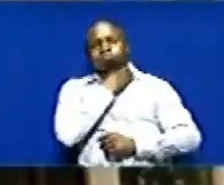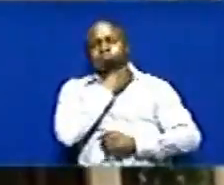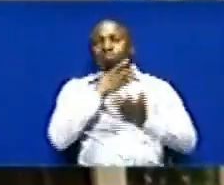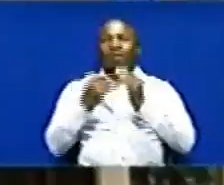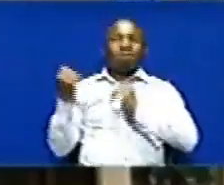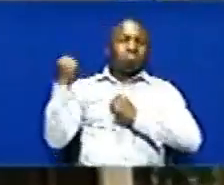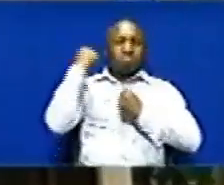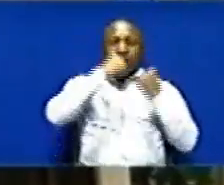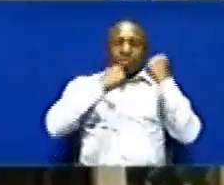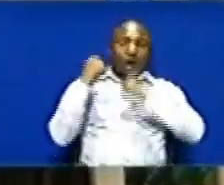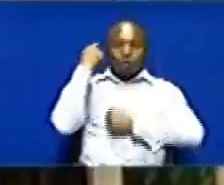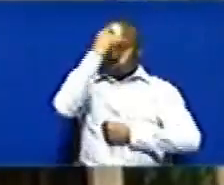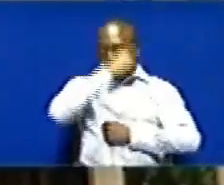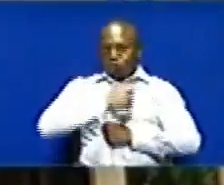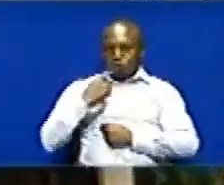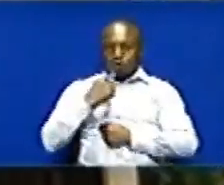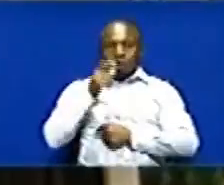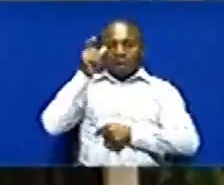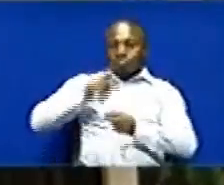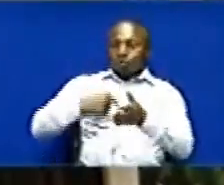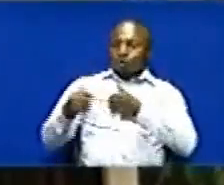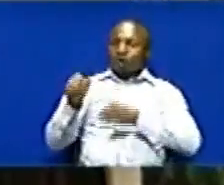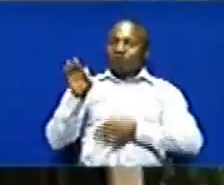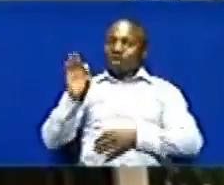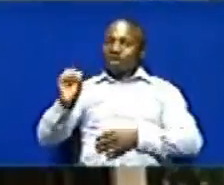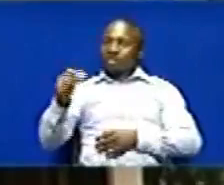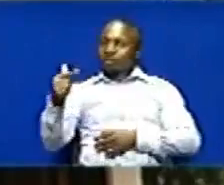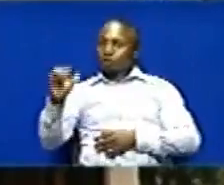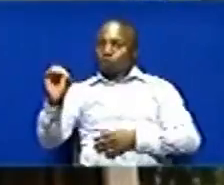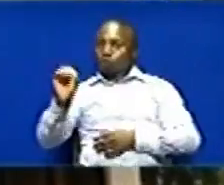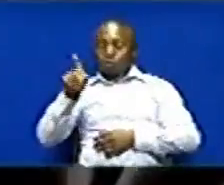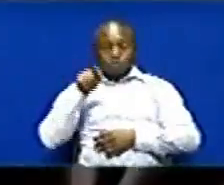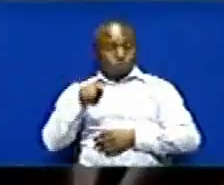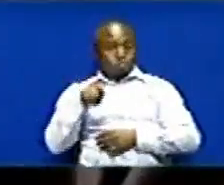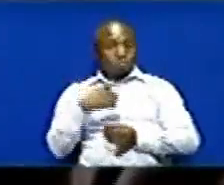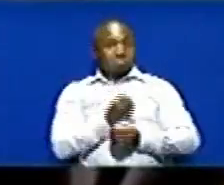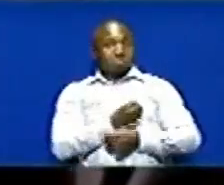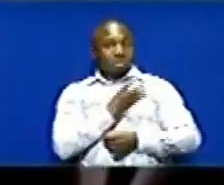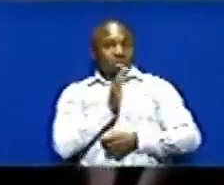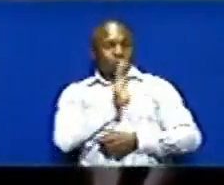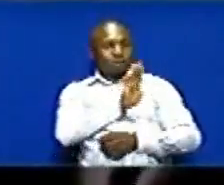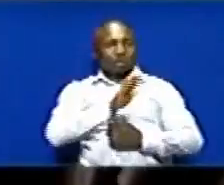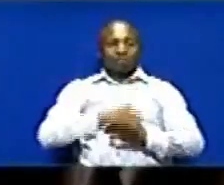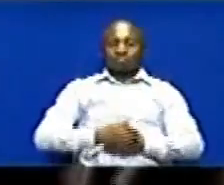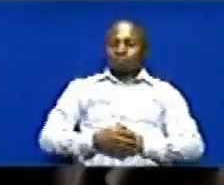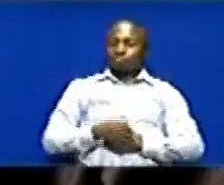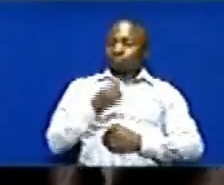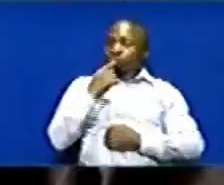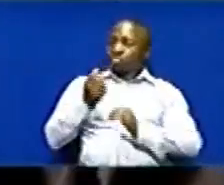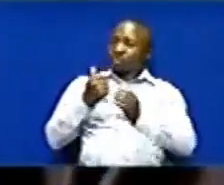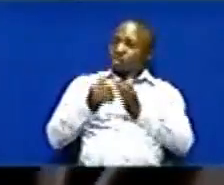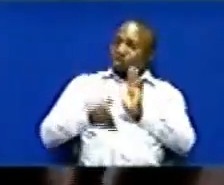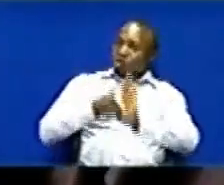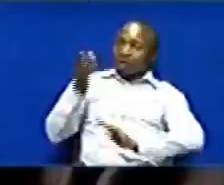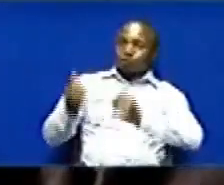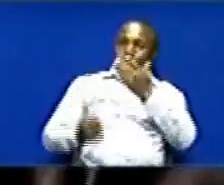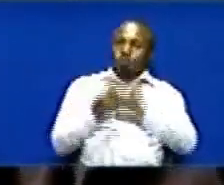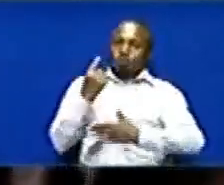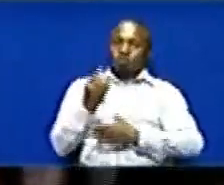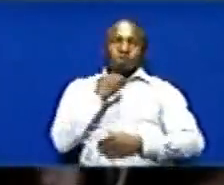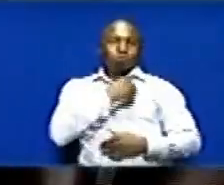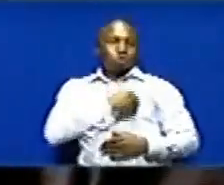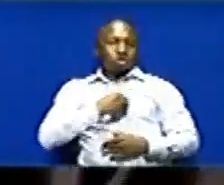Na mtuumiwa festo maduhu ambaye ni mpenzi wake Hamesema chanzo cha tukio hilo ni wevu